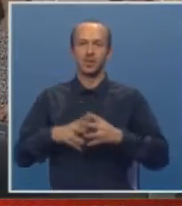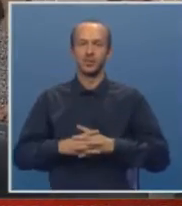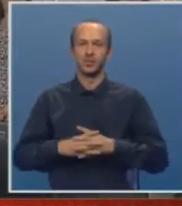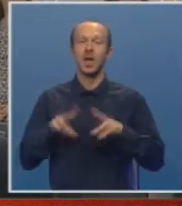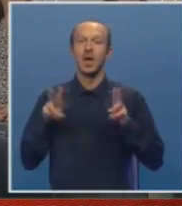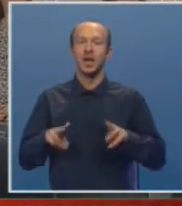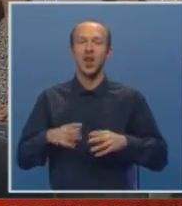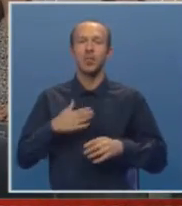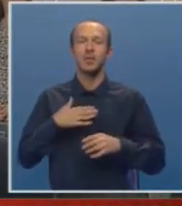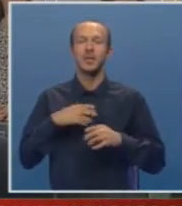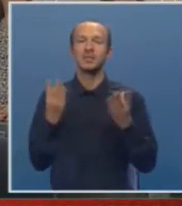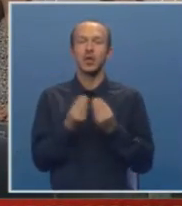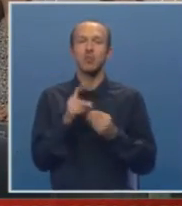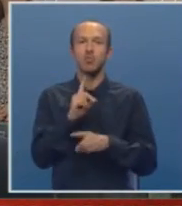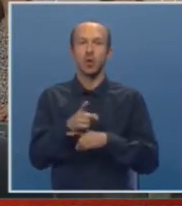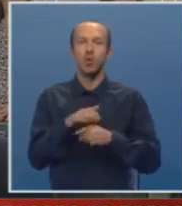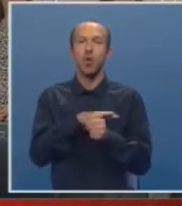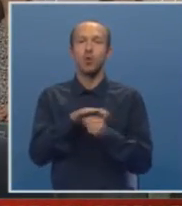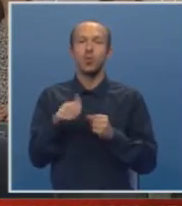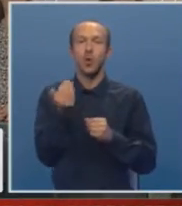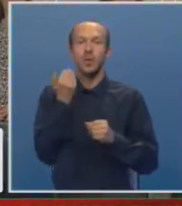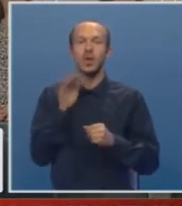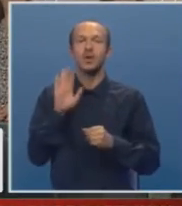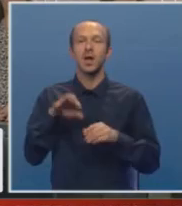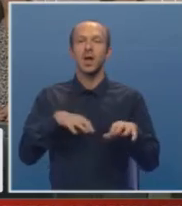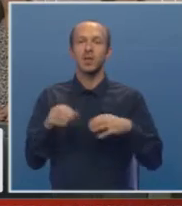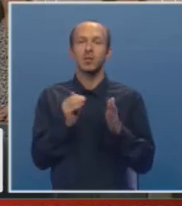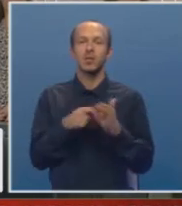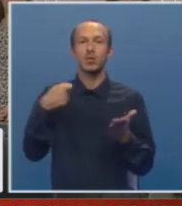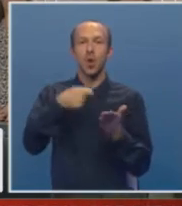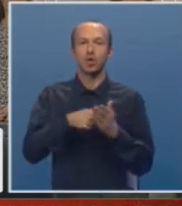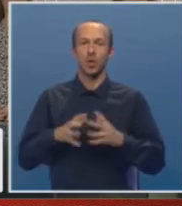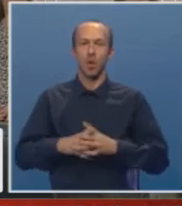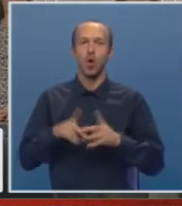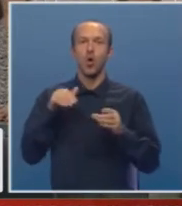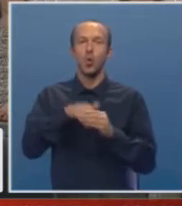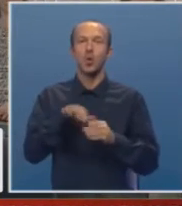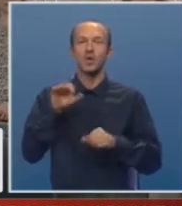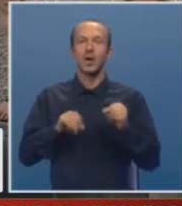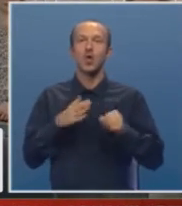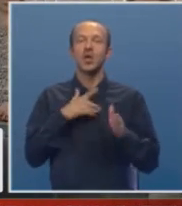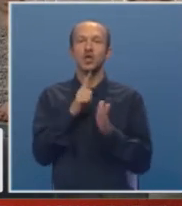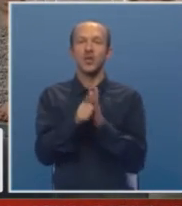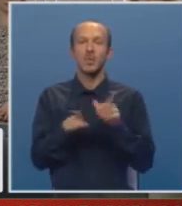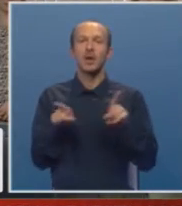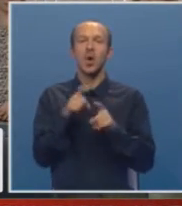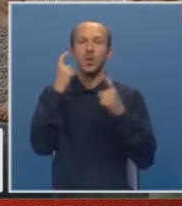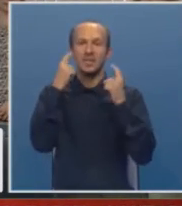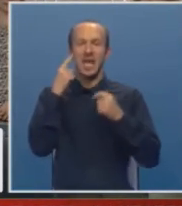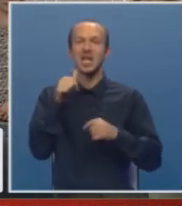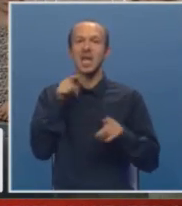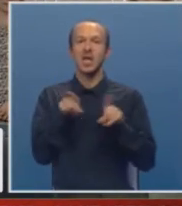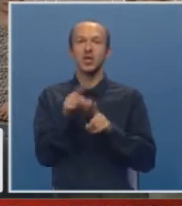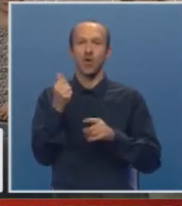Realno mi si zajedno moramo puno prije nego što je taj kadar potreban da ulažemo u njega, kako naše vrijeme, tako znanje i